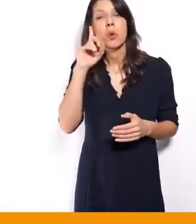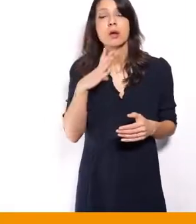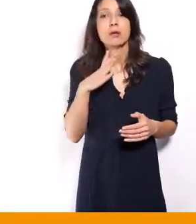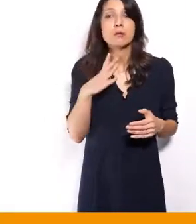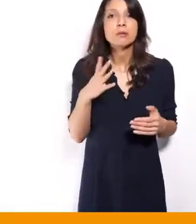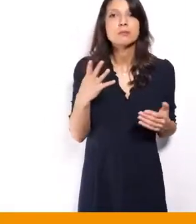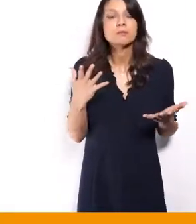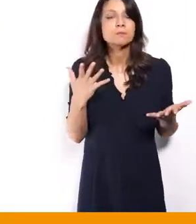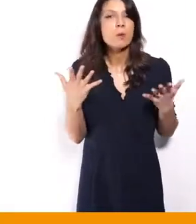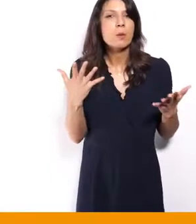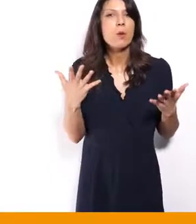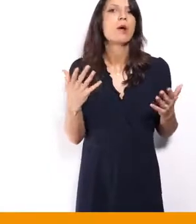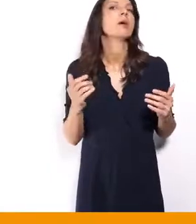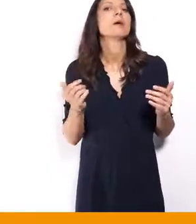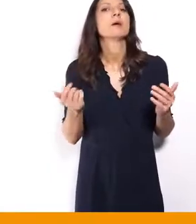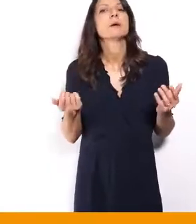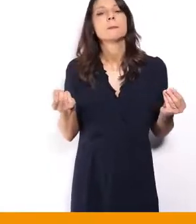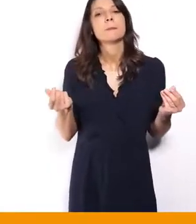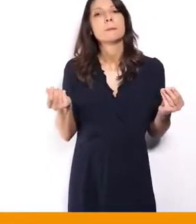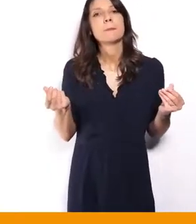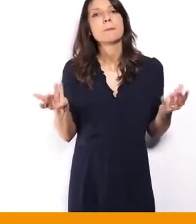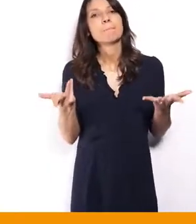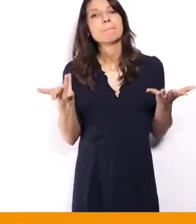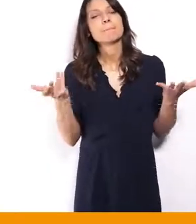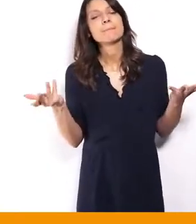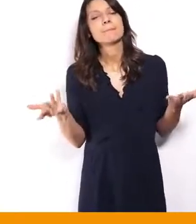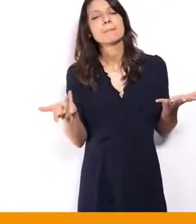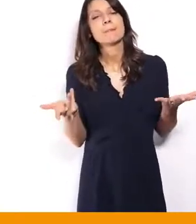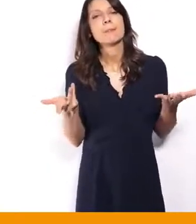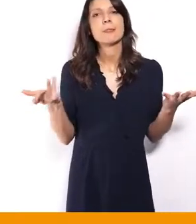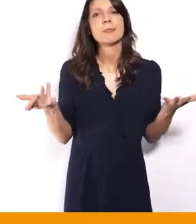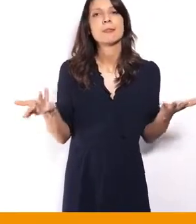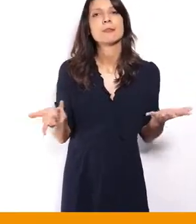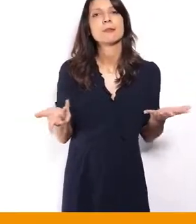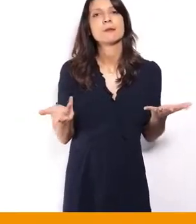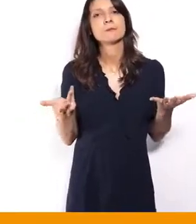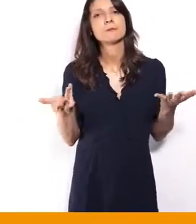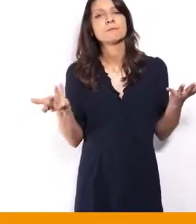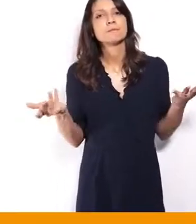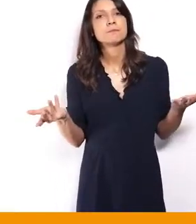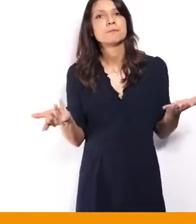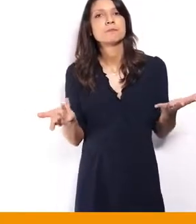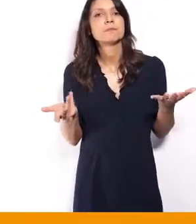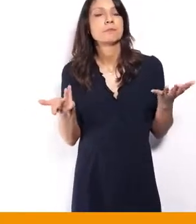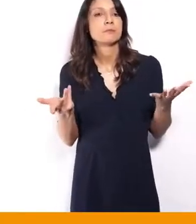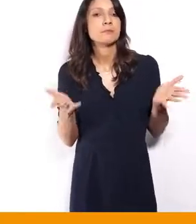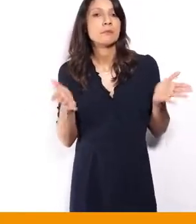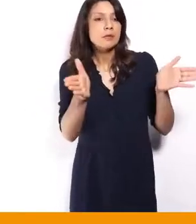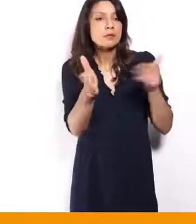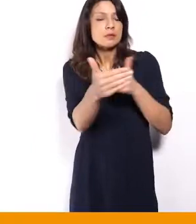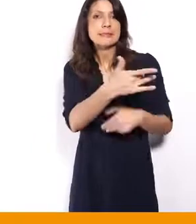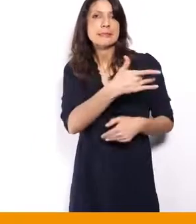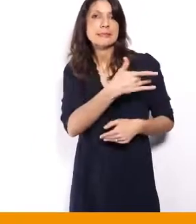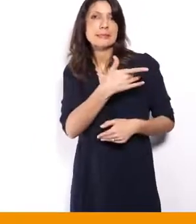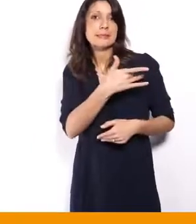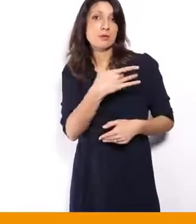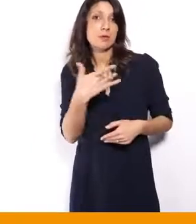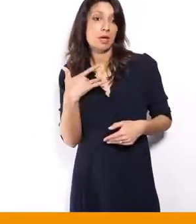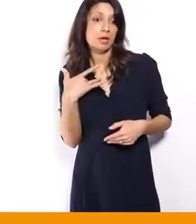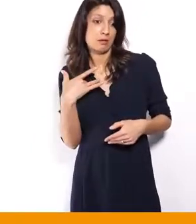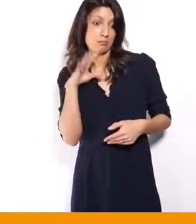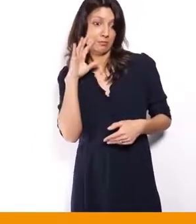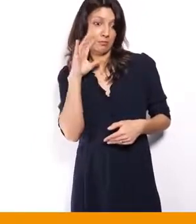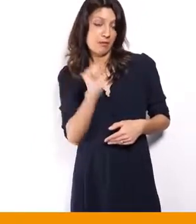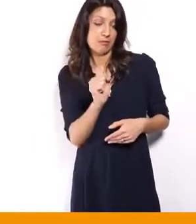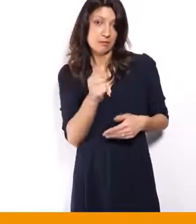le domaine de la santé. Parce qu'il y a des maladies, des